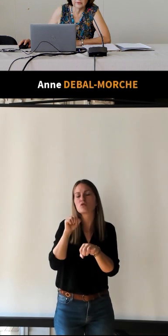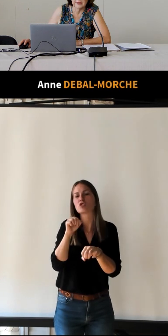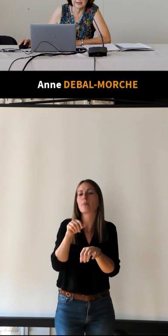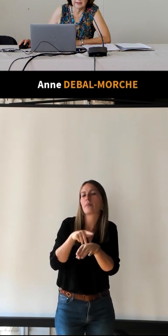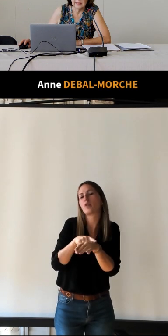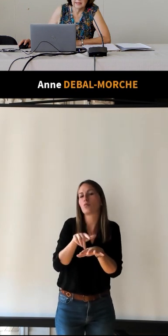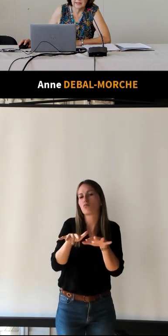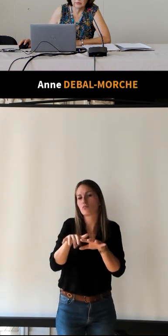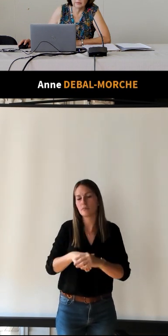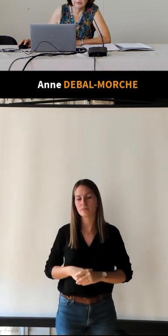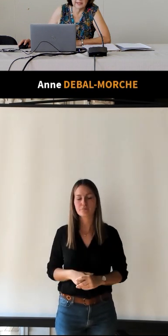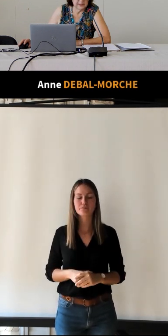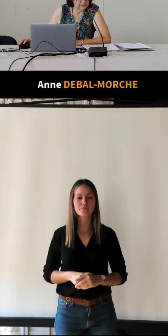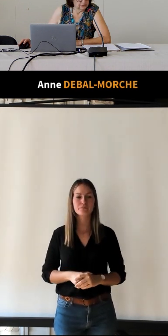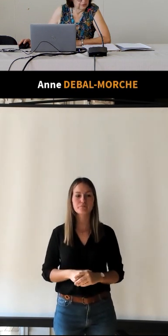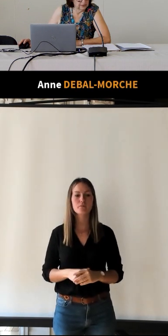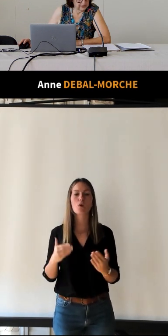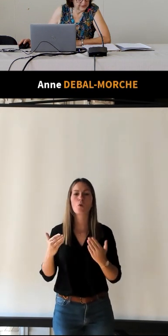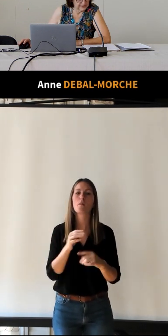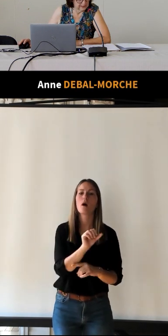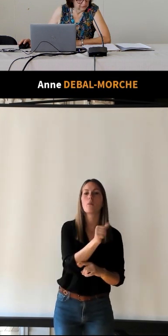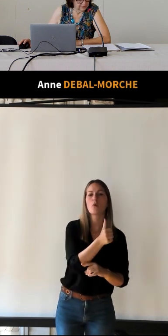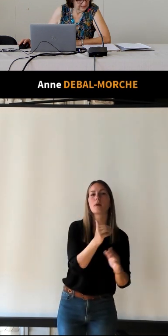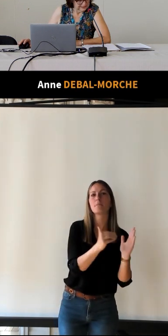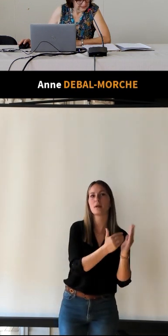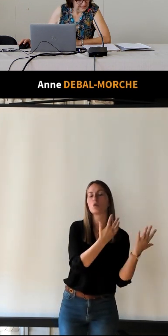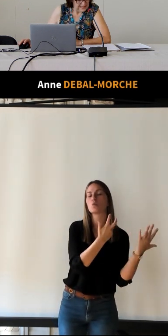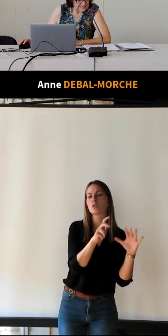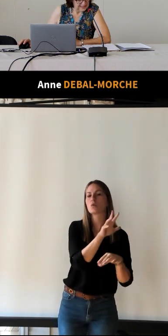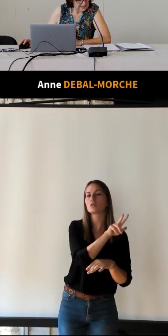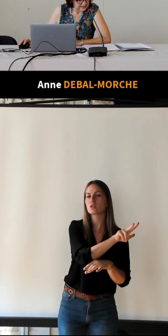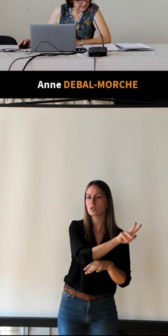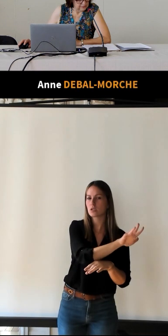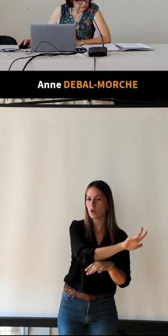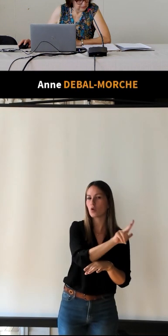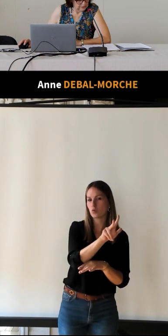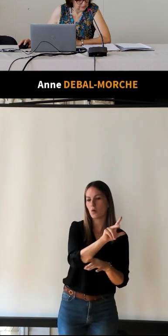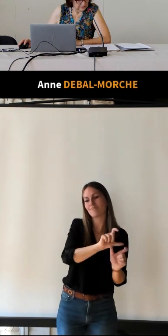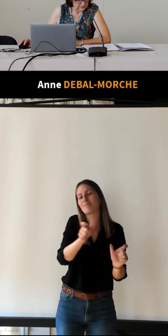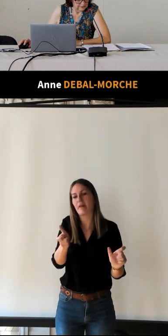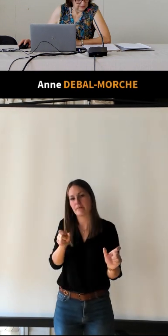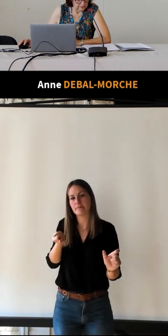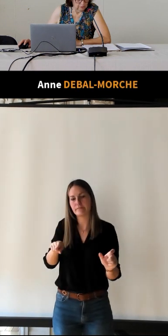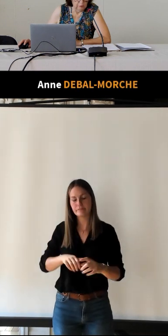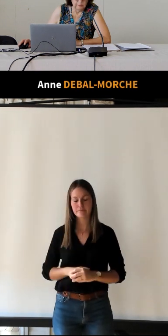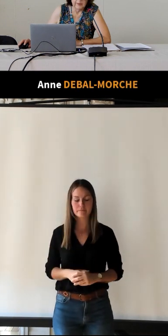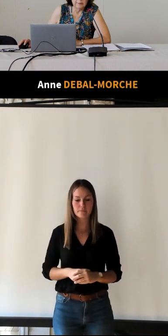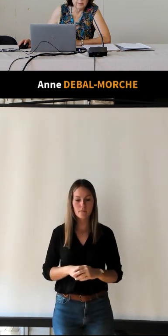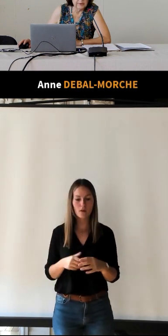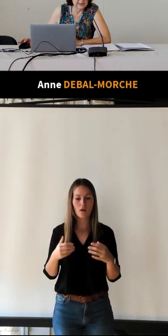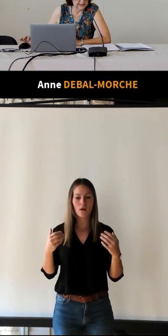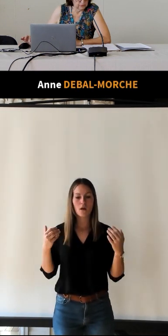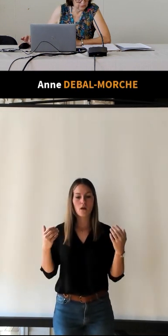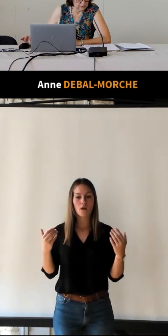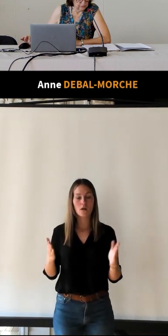il est beaucoup plus tardif que 1853. Et donc, il